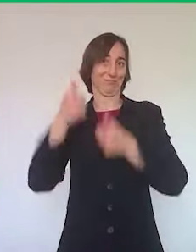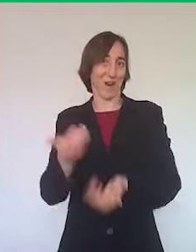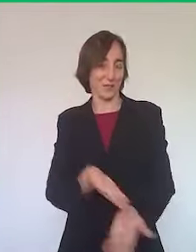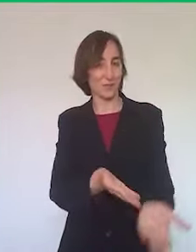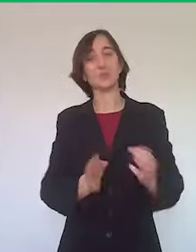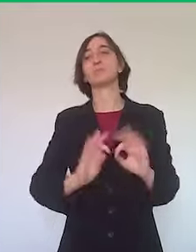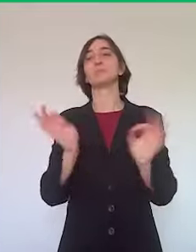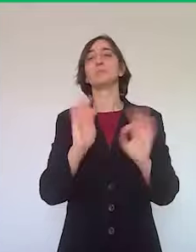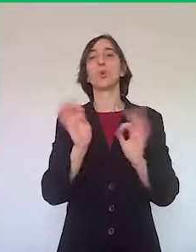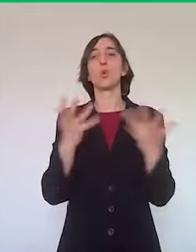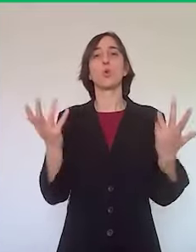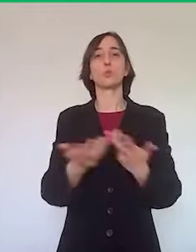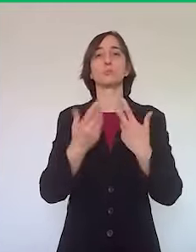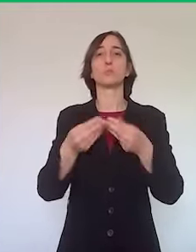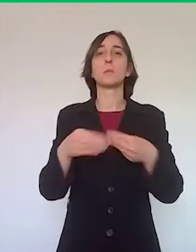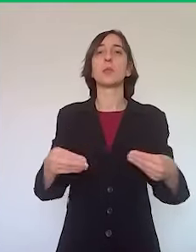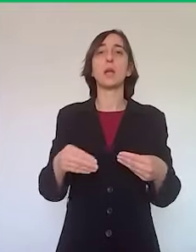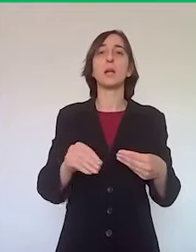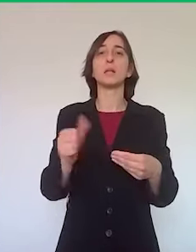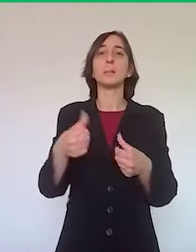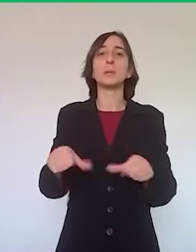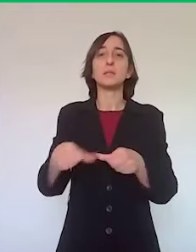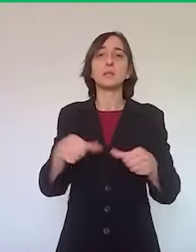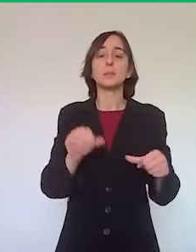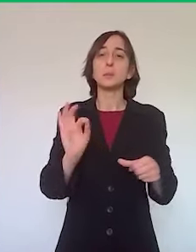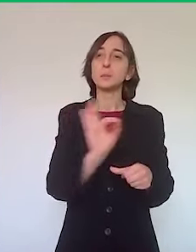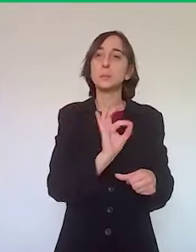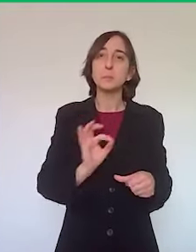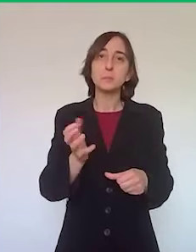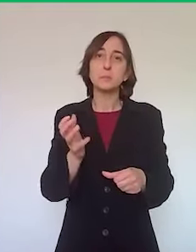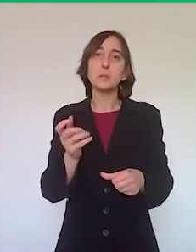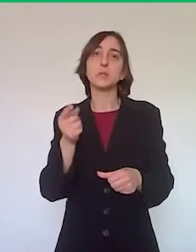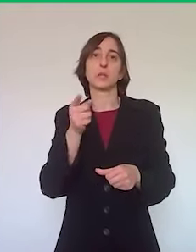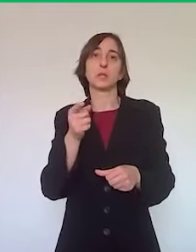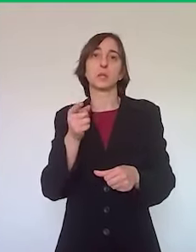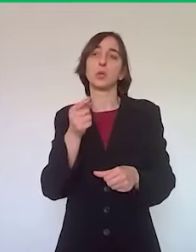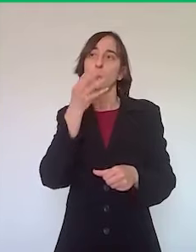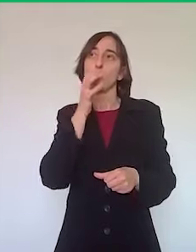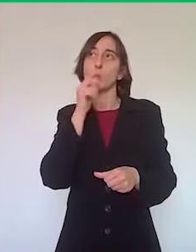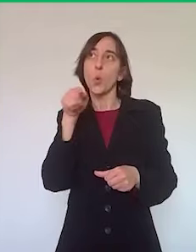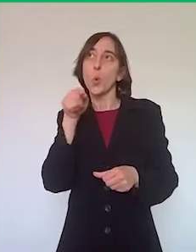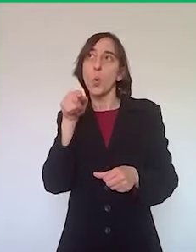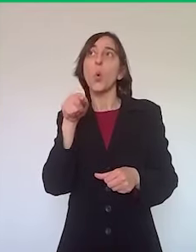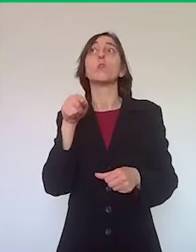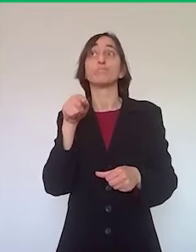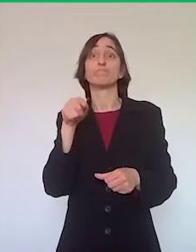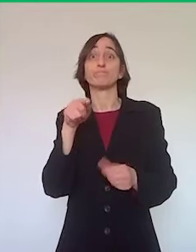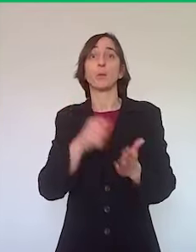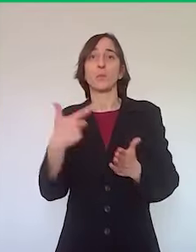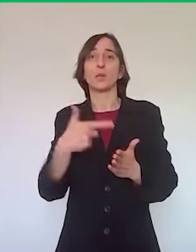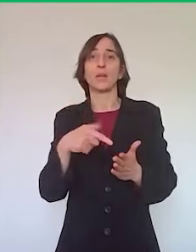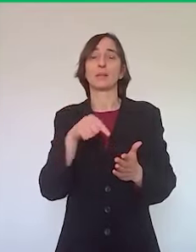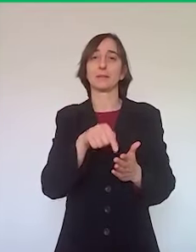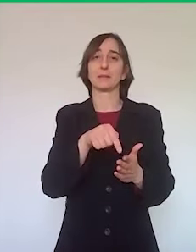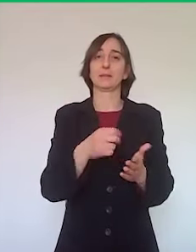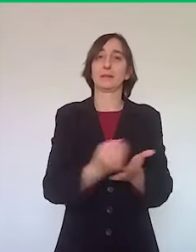arrivare le materie prime o quelle forniture che poi serviranno nella fase 2, sono piccole attività che fra l'altro